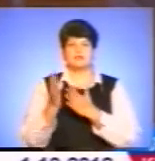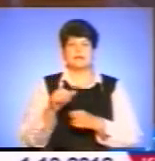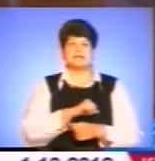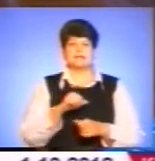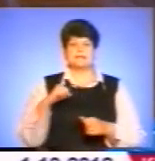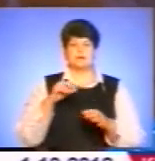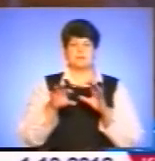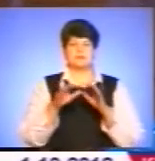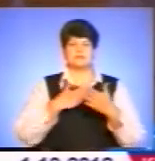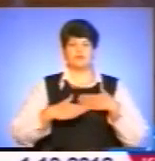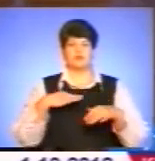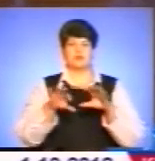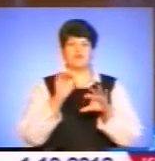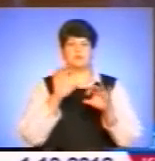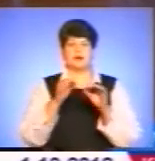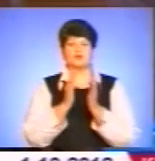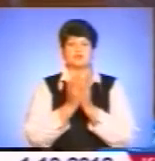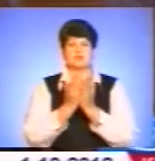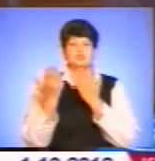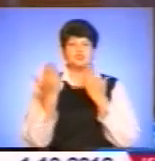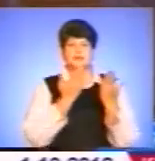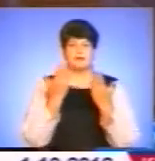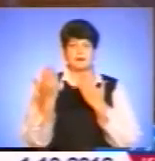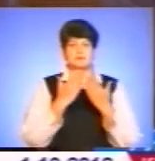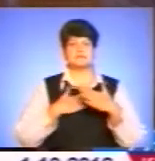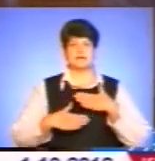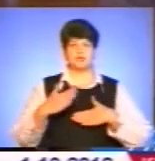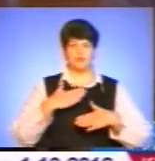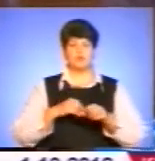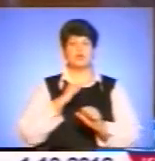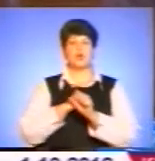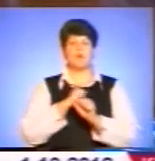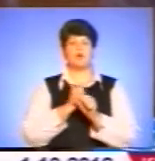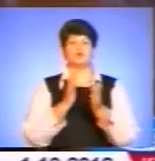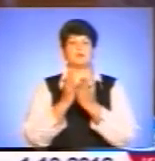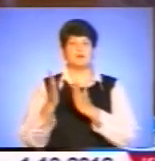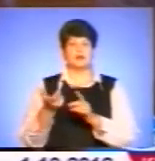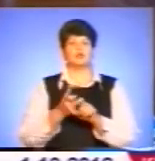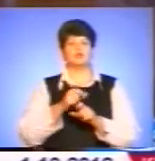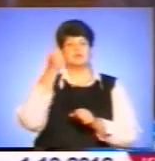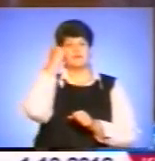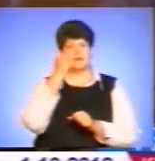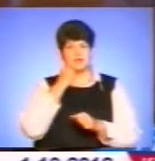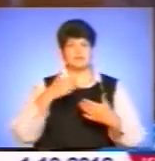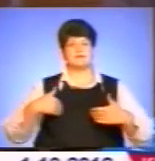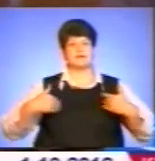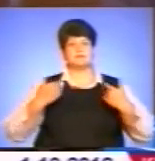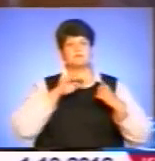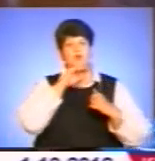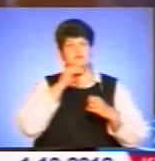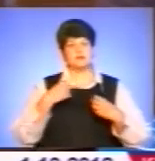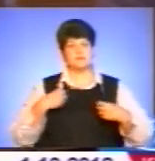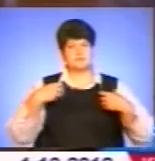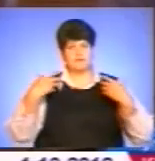задоволенням вибирають книжечки, які їм подобаються, читаємо. Задоволені роботи бібліотекарів, дуже вдячні їм, вітаємо їх сьогодні з професійним